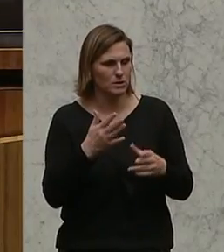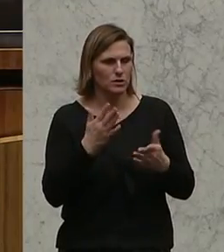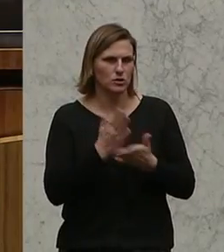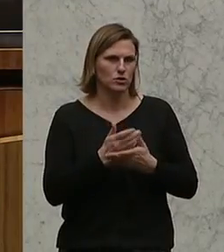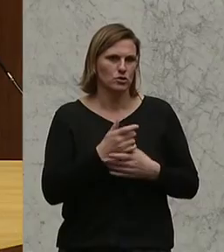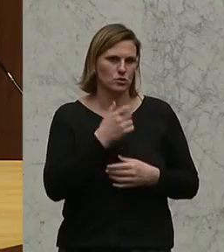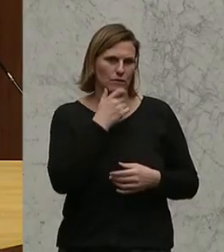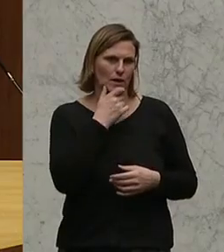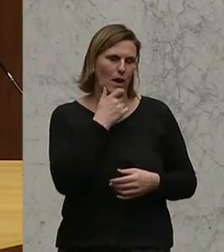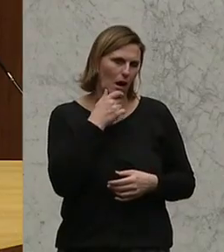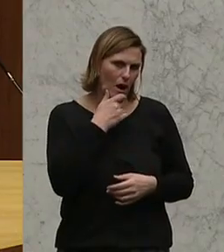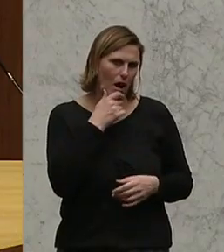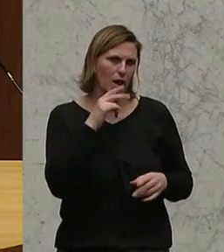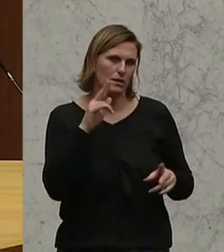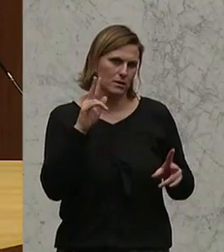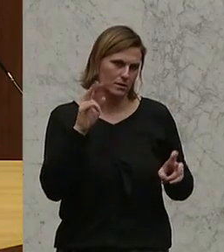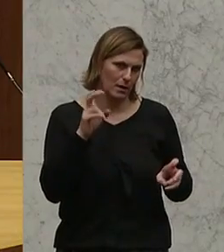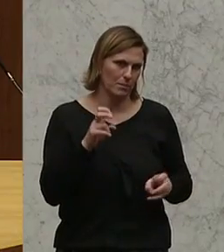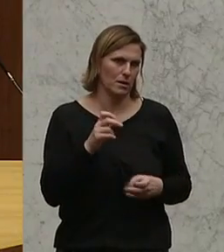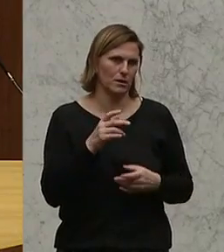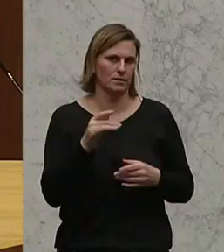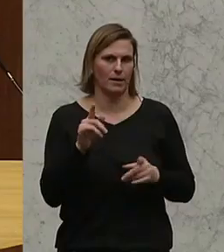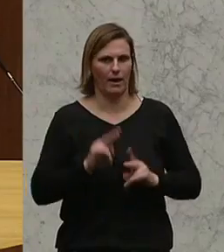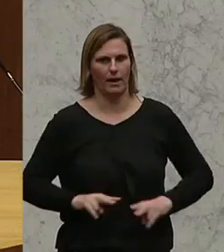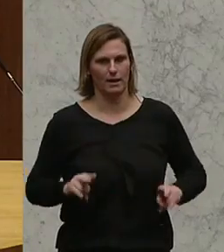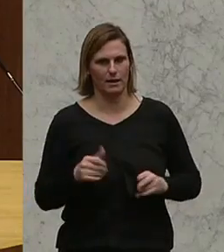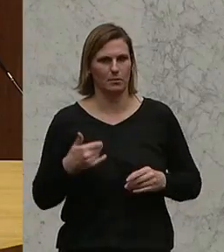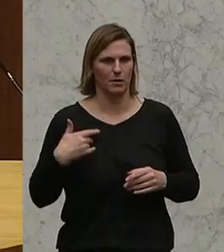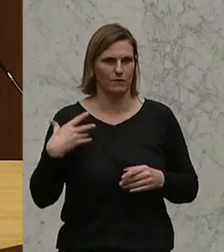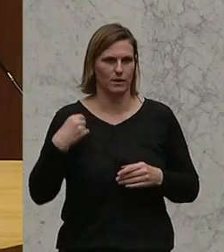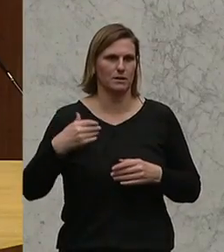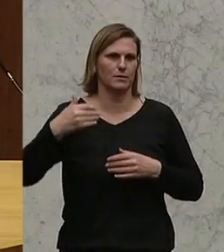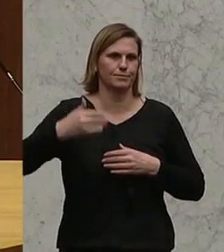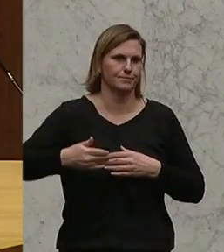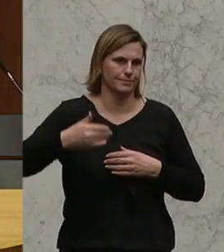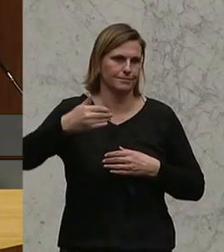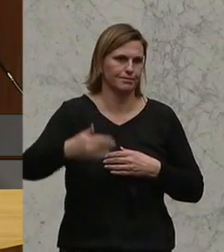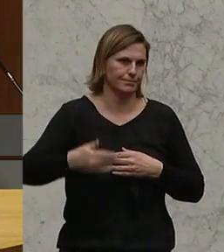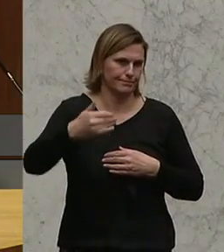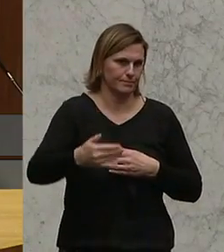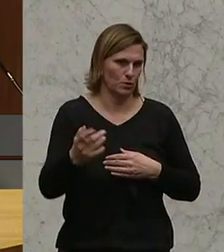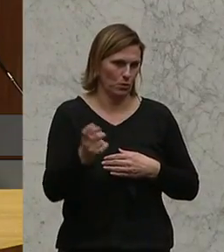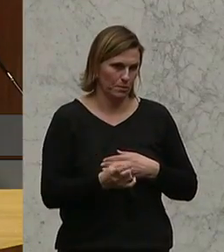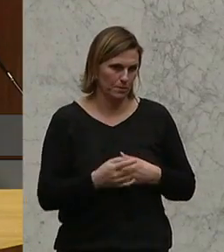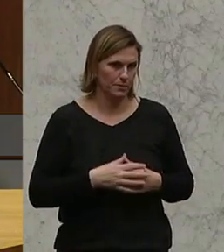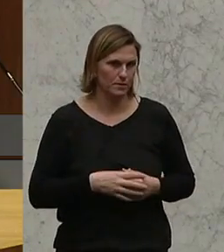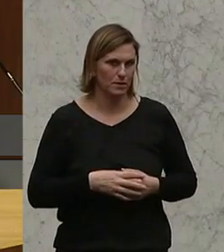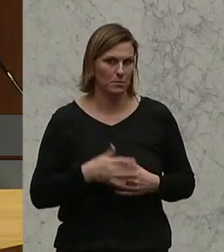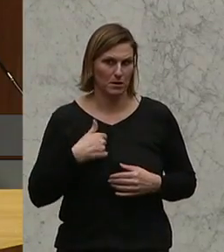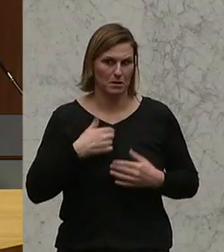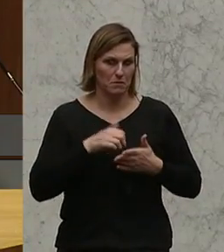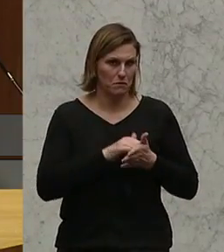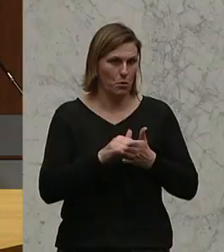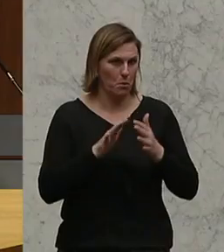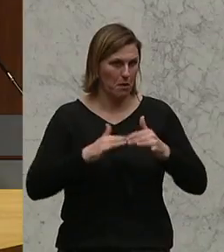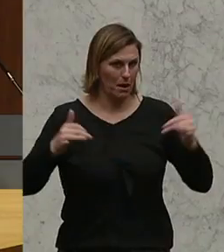alt und kommt ehrlich wie ein Gewitter immer wieder. Ich bin aber froh, dass wir das im Parlament diskutieren können, weil ich glaube, die